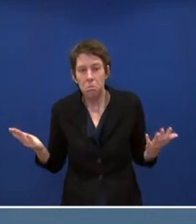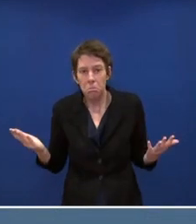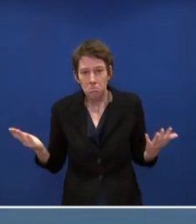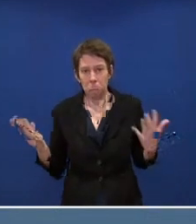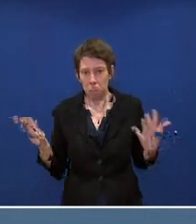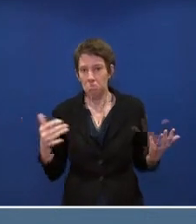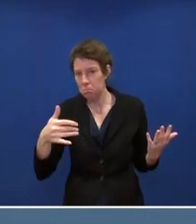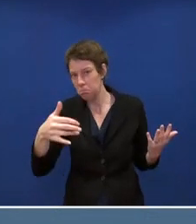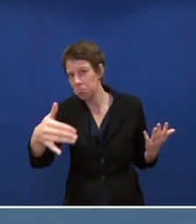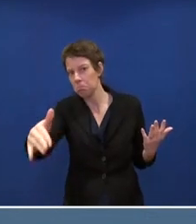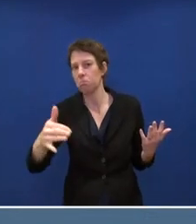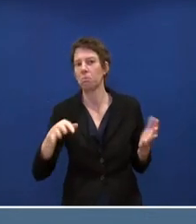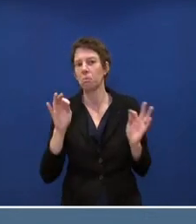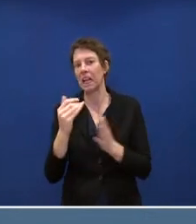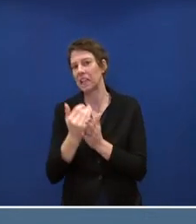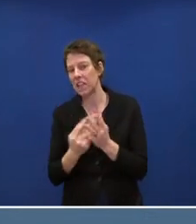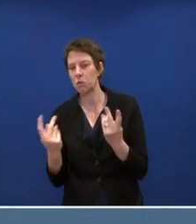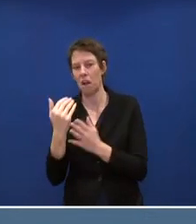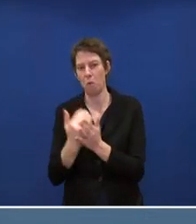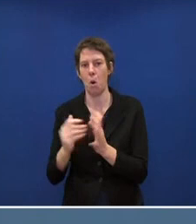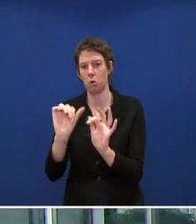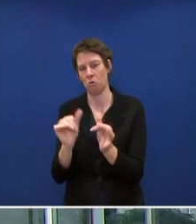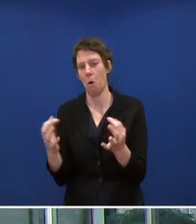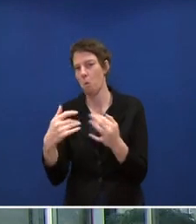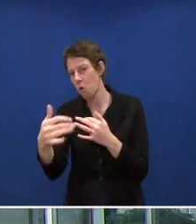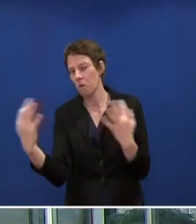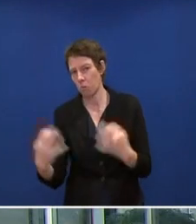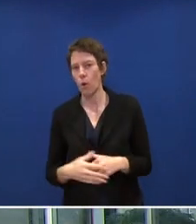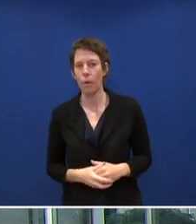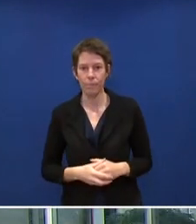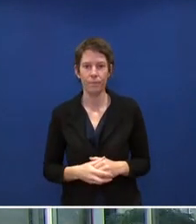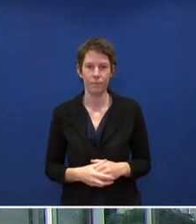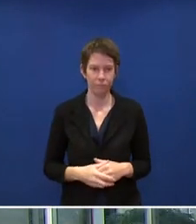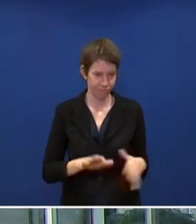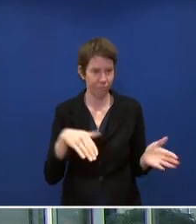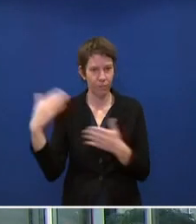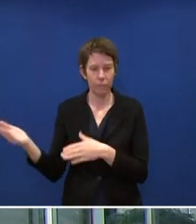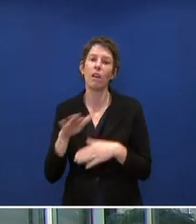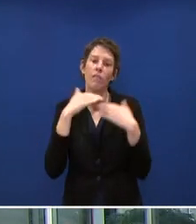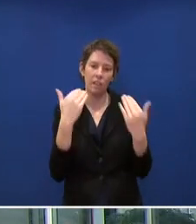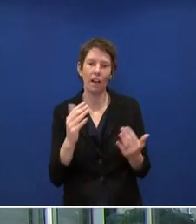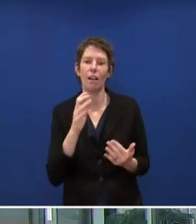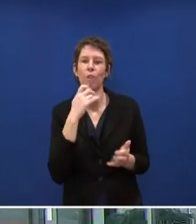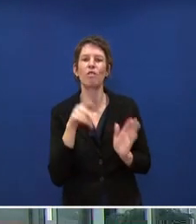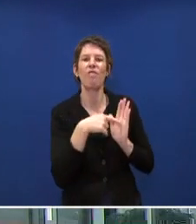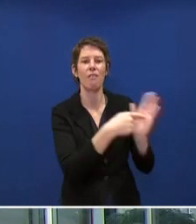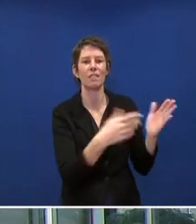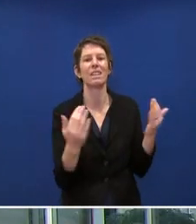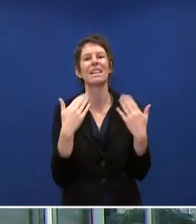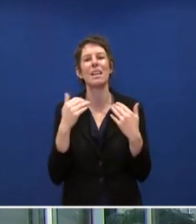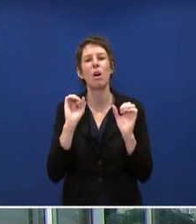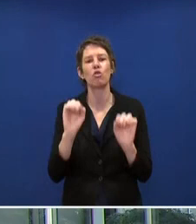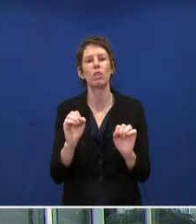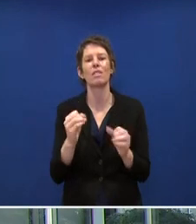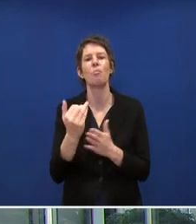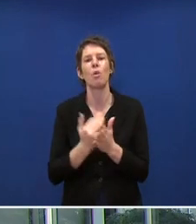in eine Form von Gesetz oder Verordnung kommen. Bitte schön. Ja, vielen Dank. Also ich möchte hier verweisen auf das Klimaschutzprogramm